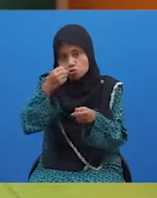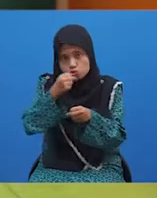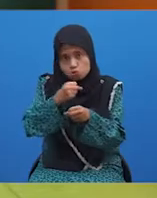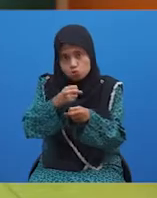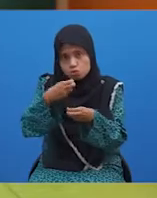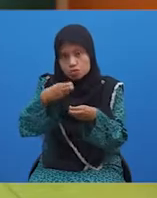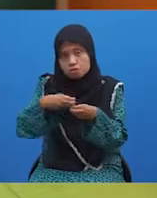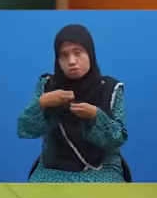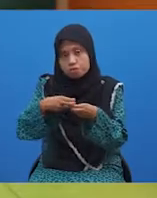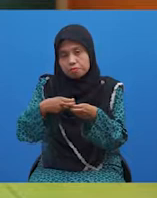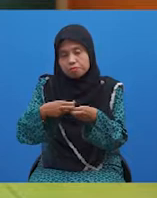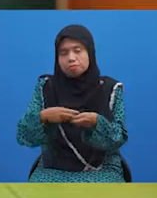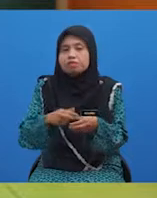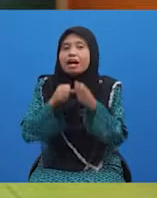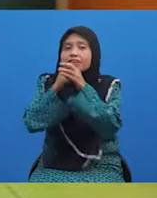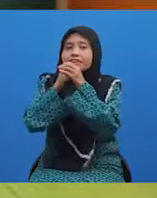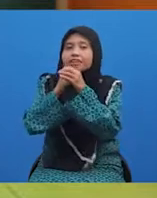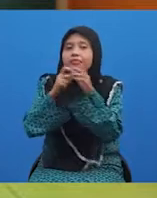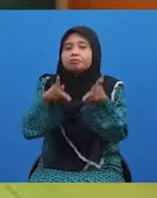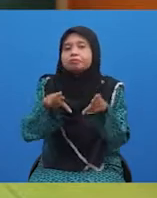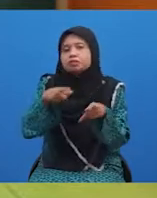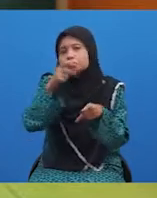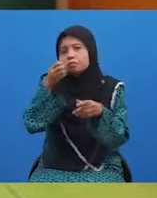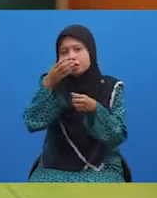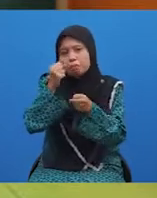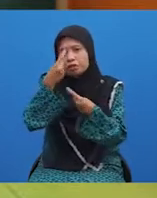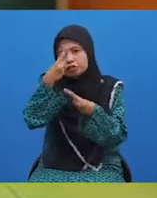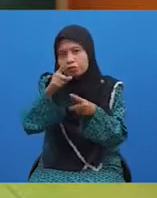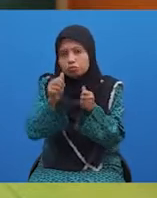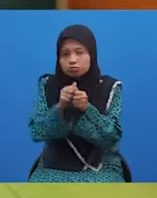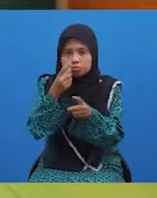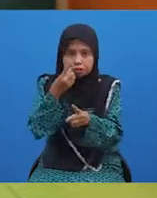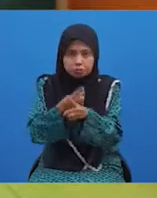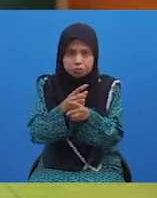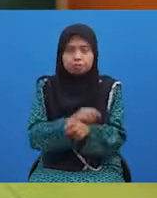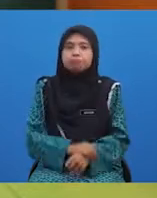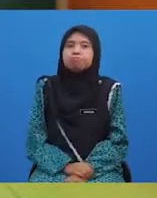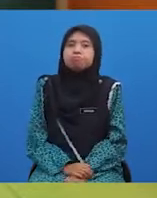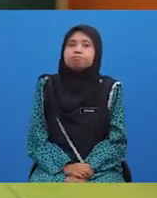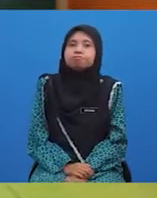Tahniah pelajar-pelajar kerana dapat menjawab kesemua soalan ini dengan betul.